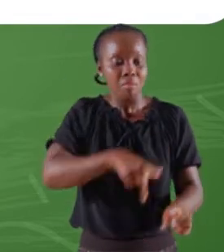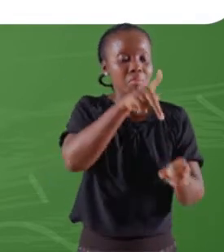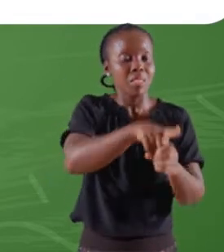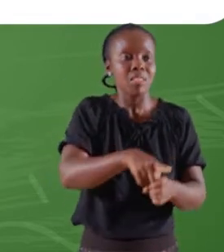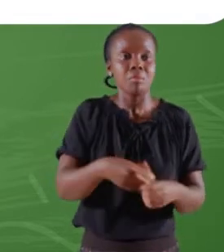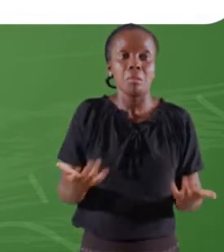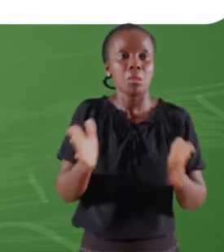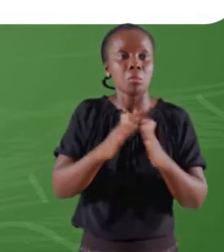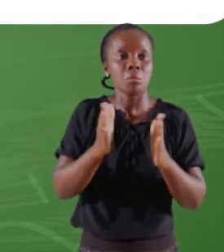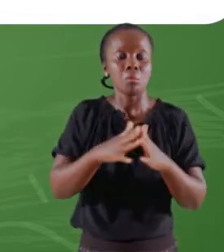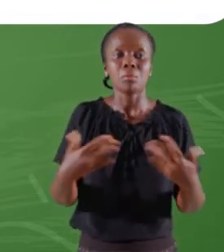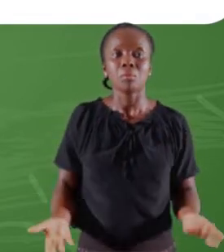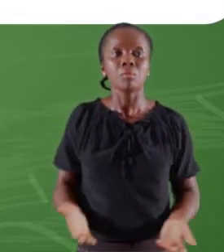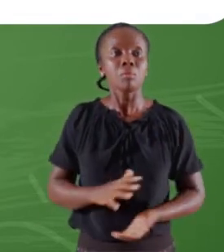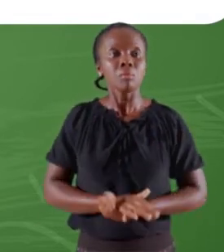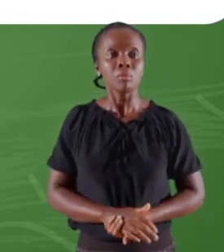réunion.